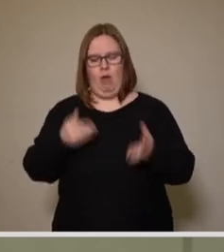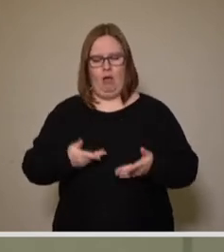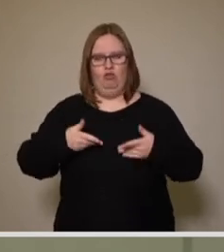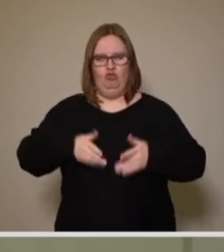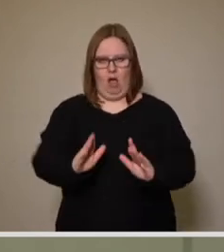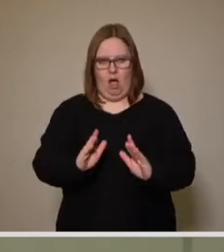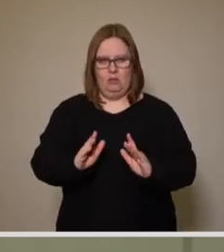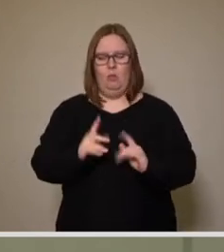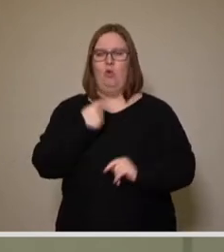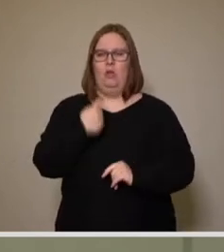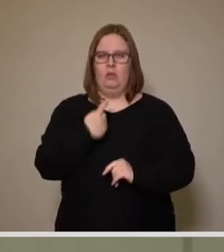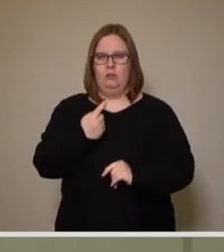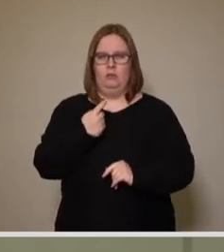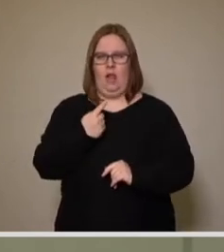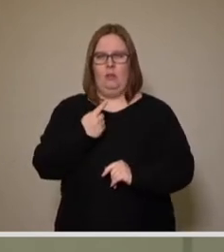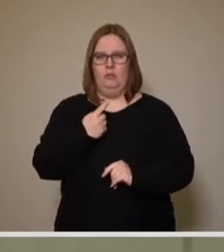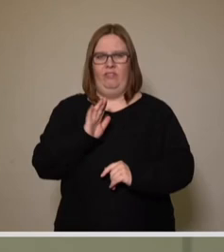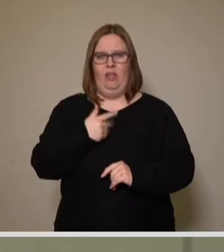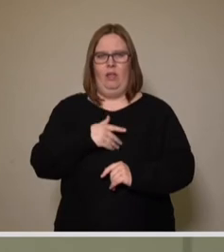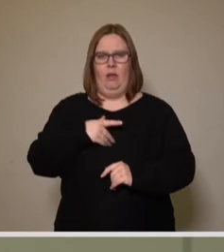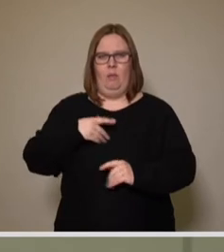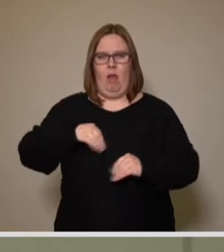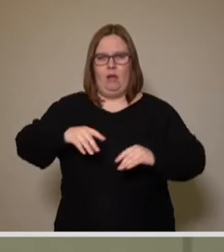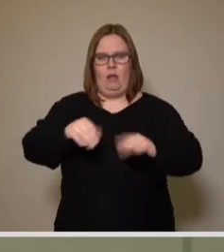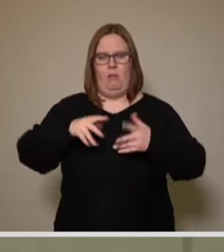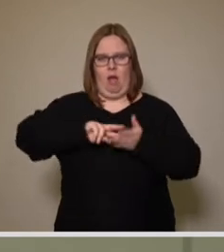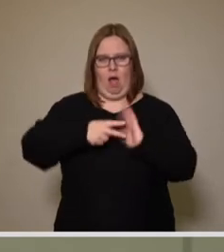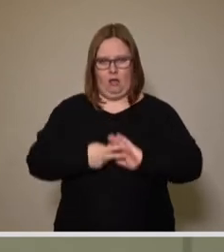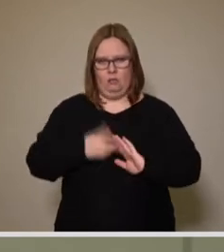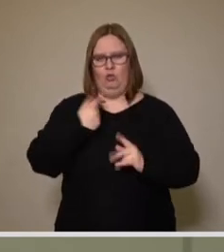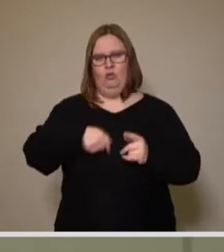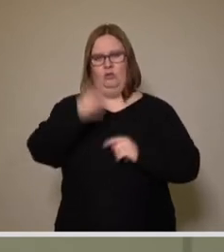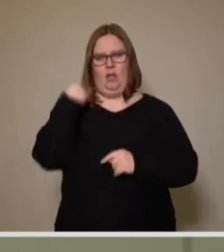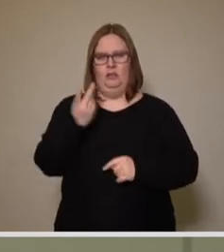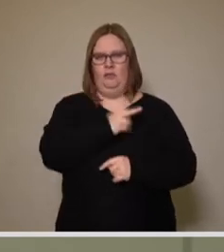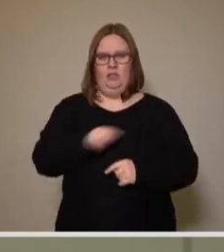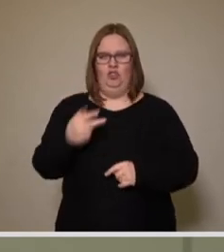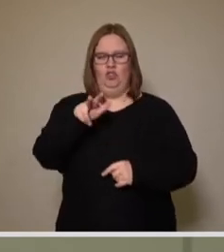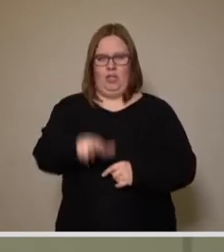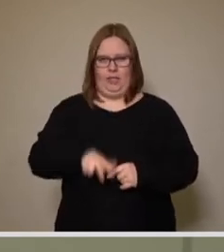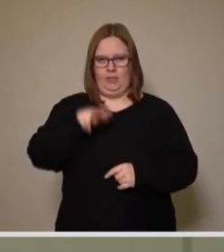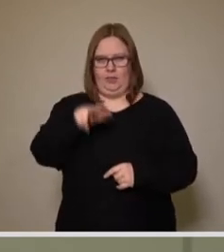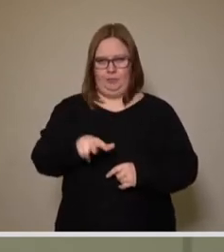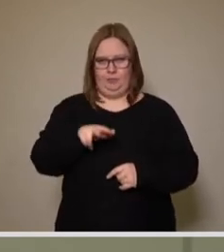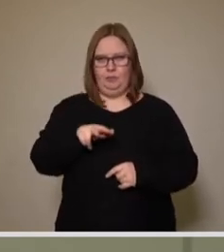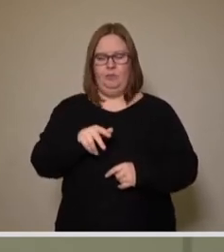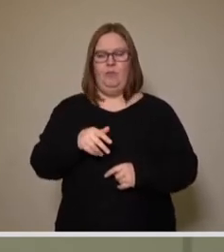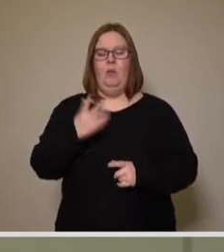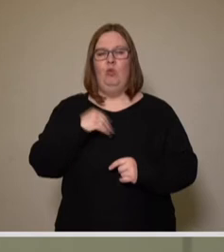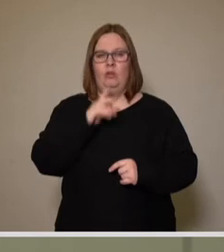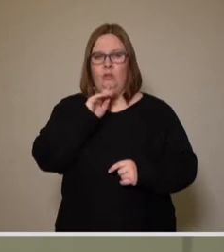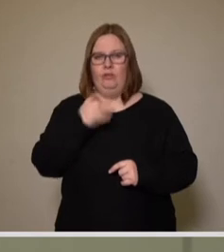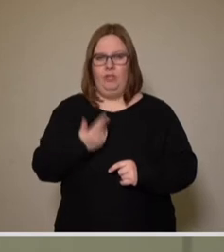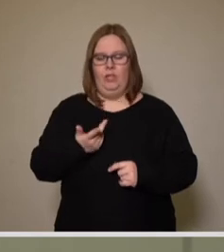zur Aufstellung eines Rahmenplanes. Nach einer entsprechenden Jurybefassung im Jahr 2013 wurde 15 der